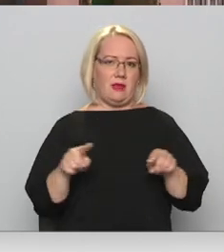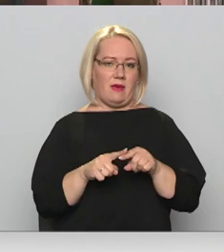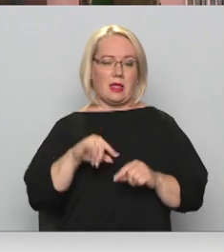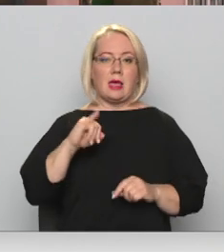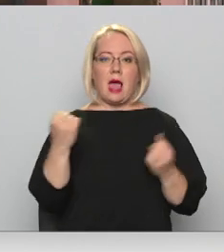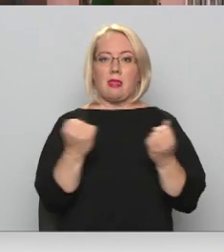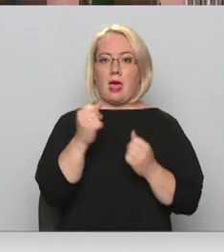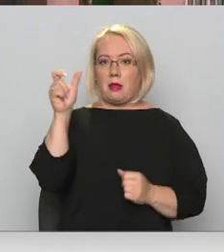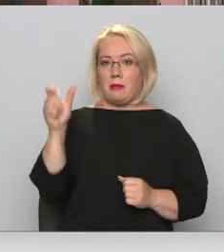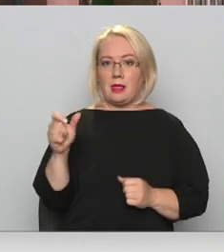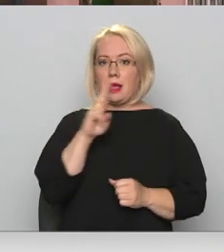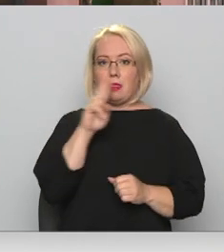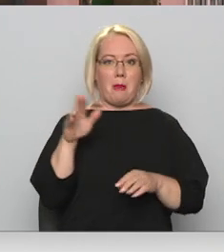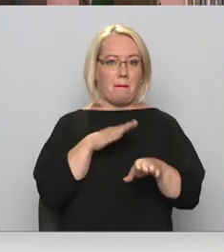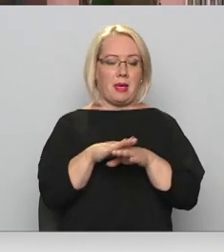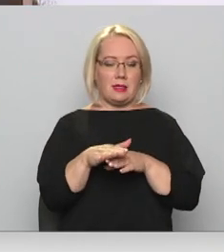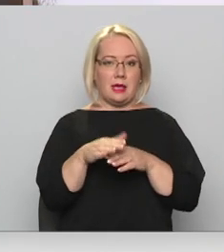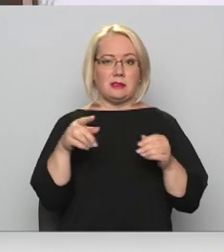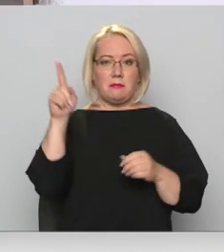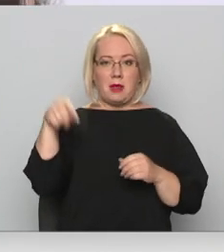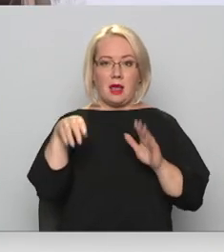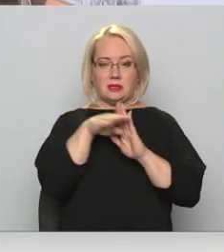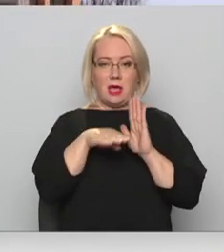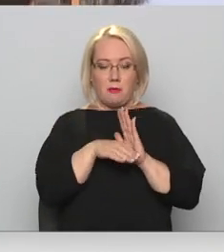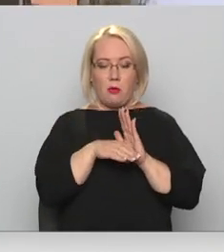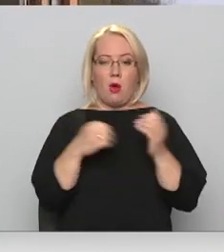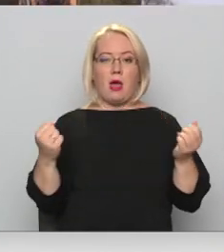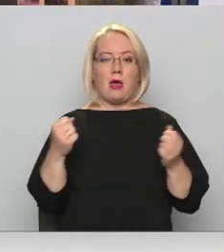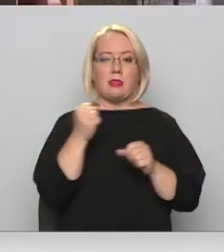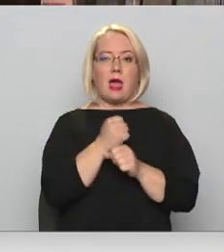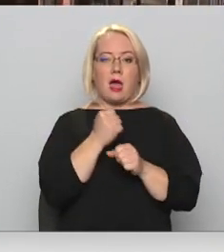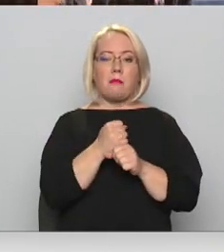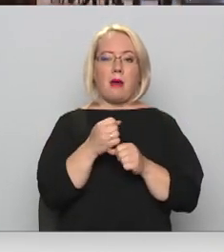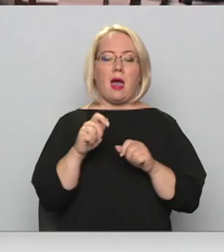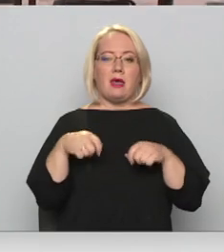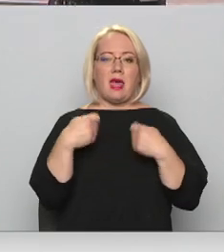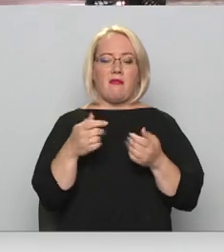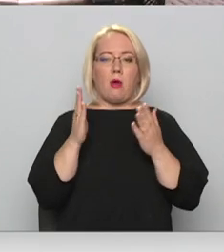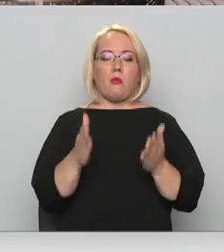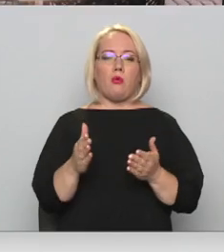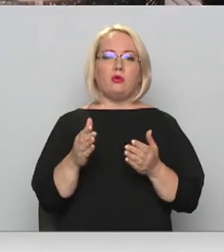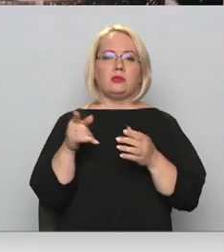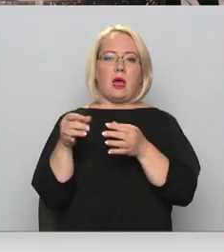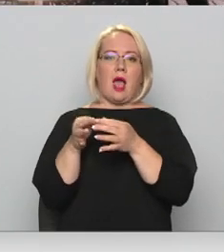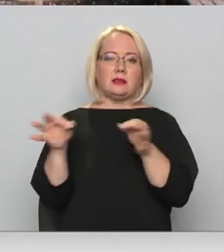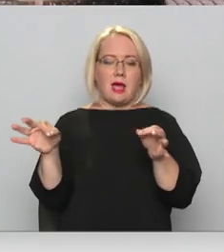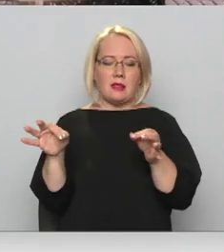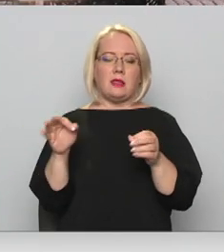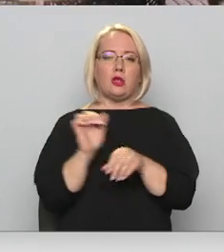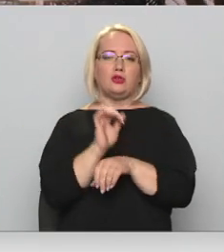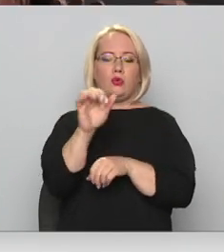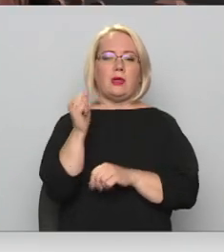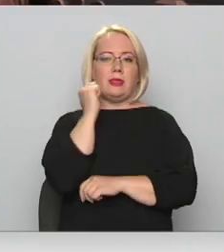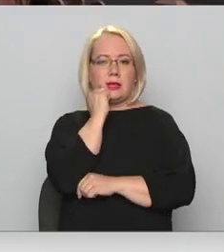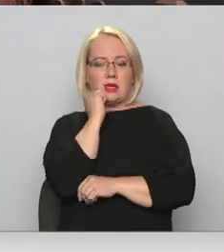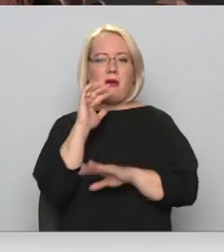darbinieki nepildīs šo prasību, darba devējiem būs tiesības darbiniekus atstādināt, sūtīt dīkstāvē vai vienoties par darbā